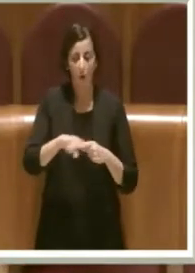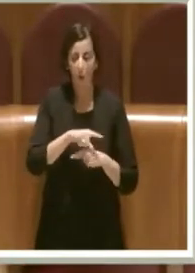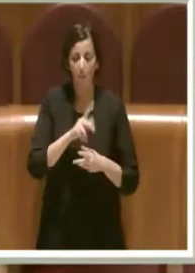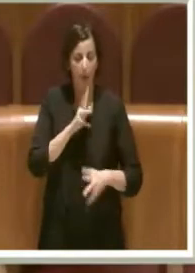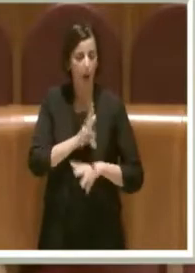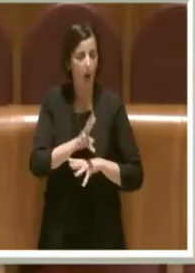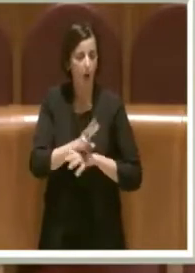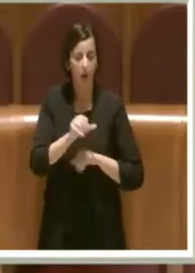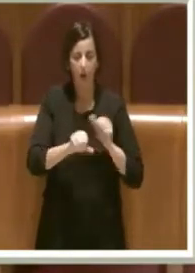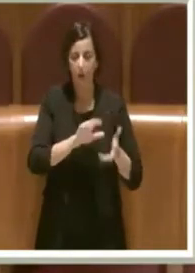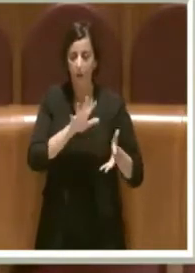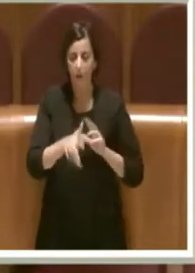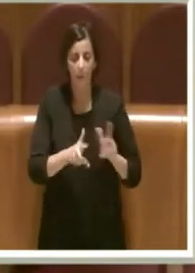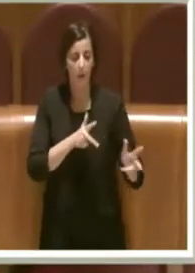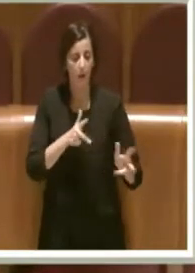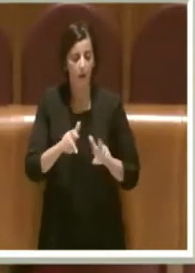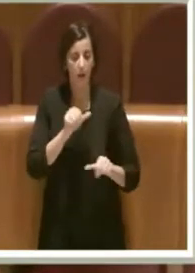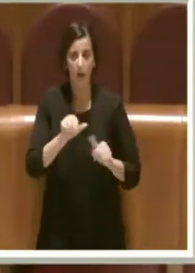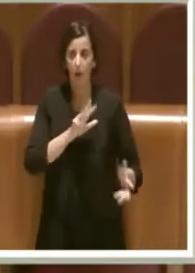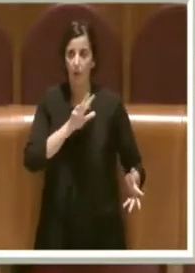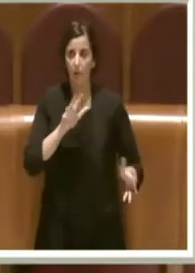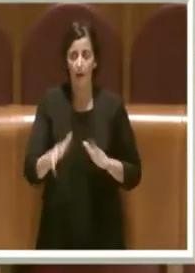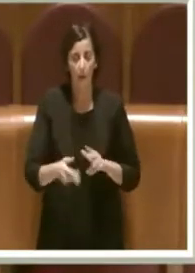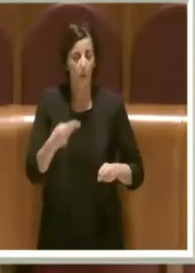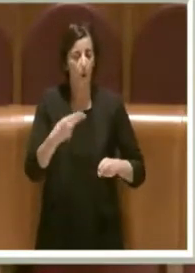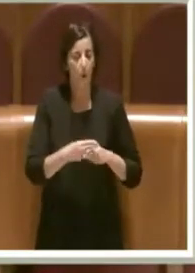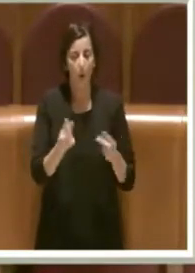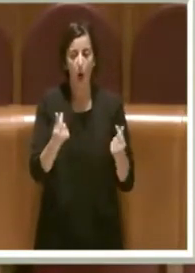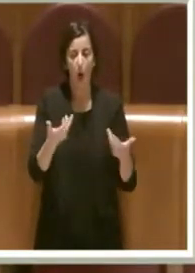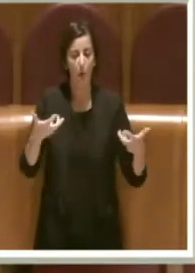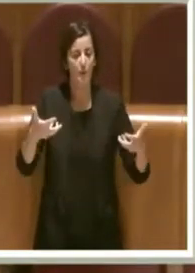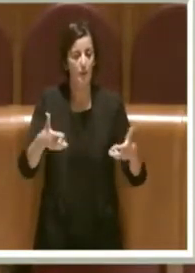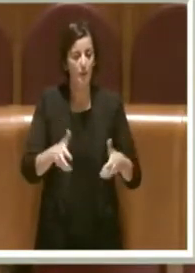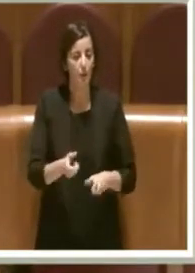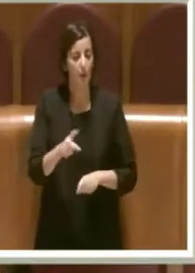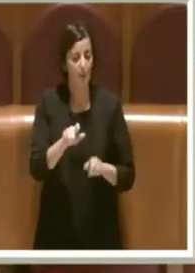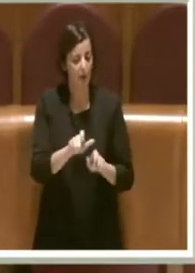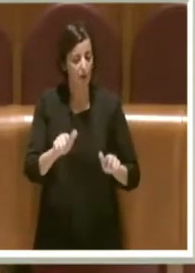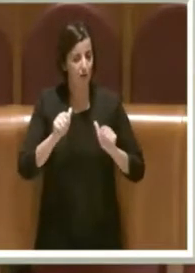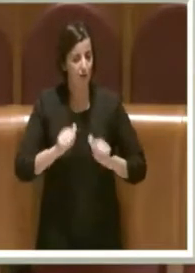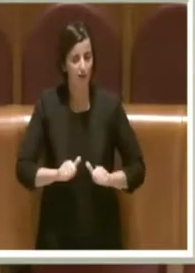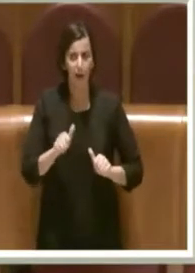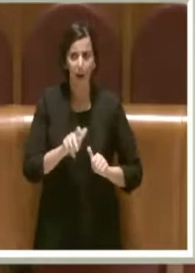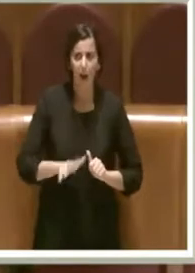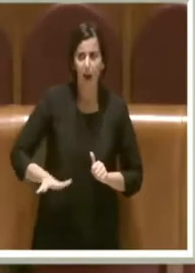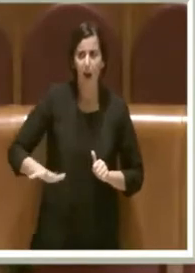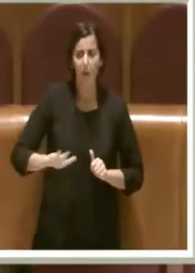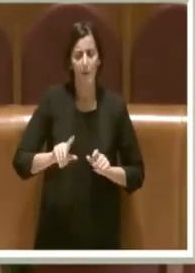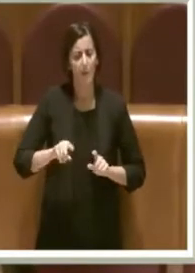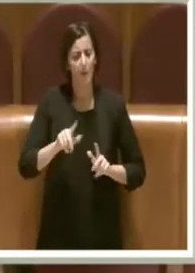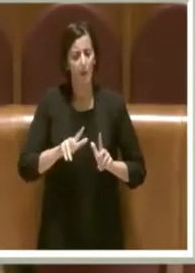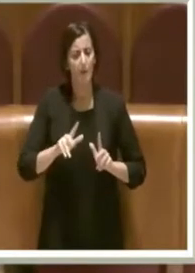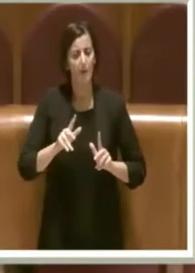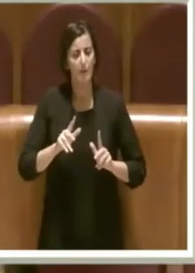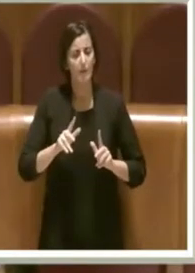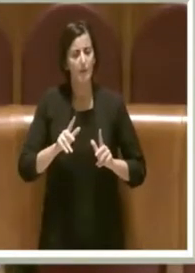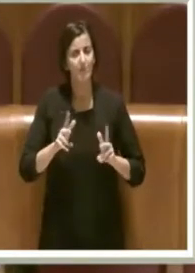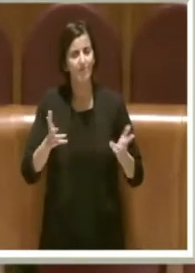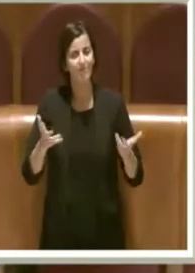'accessibilità e la mobilità a Roma e la riduzione dei costi per i cittadini e l'ambiente del sistema attuale. Ecco, io,